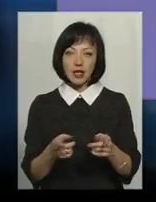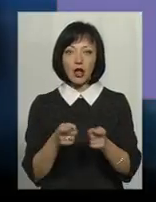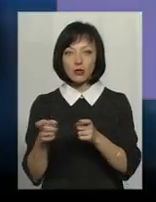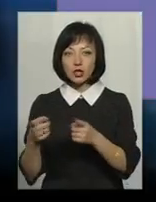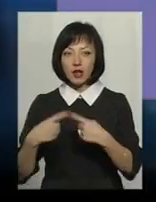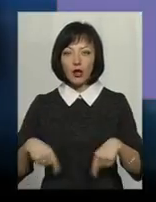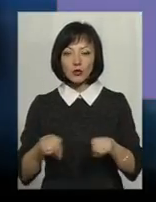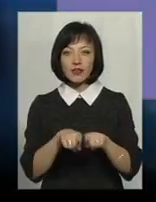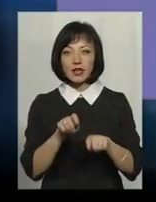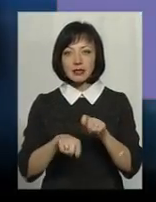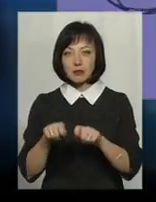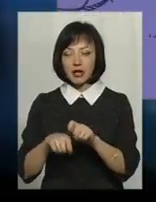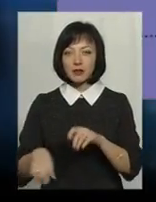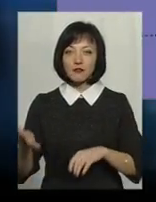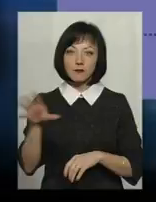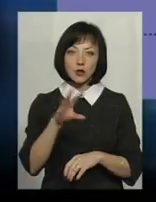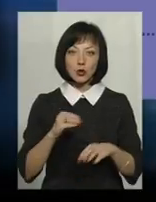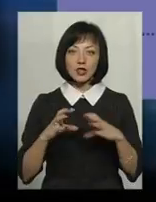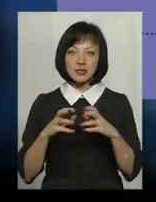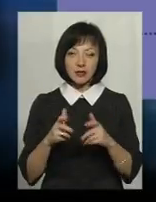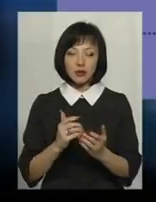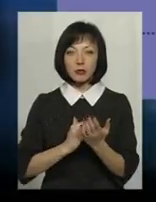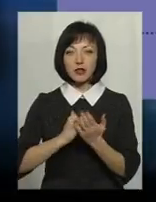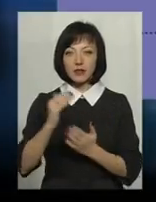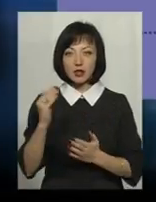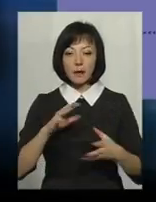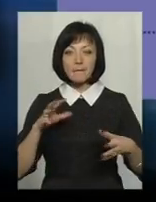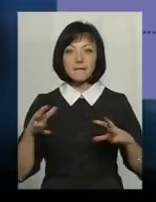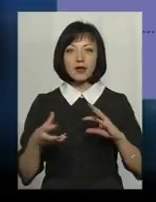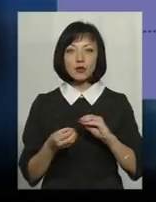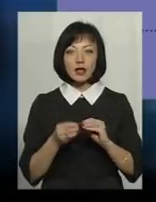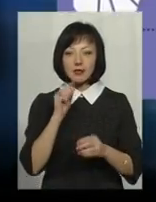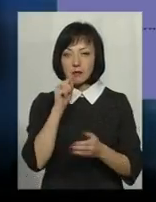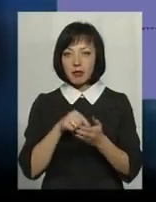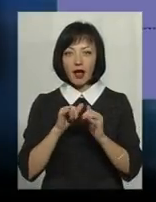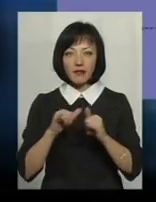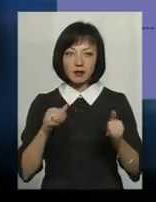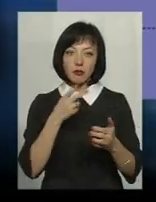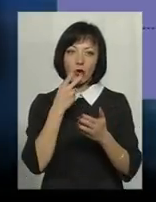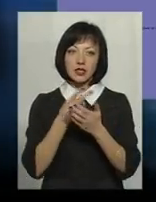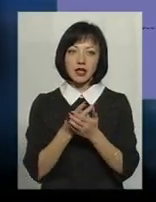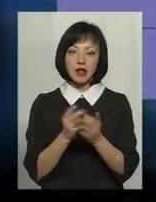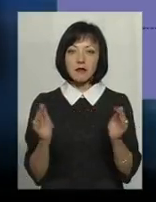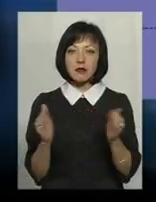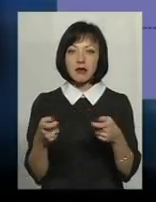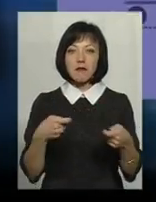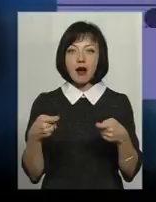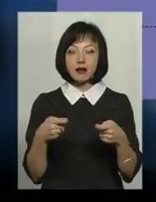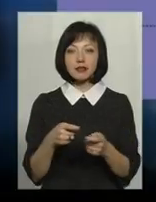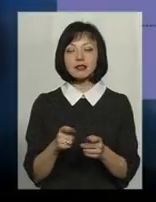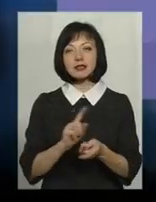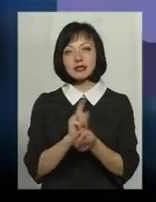галузевих експертів із усього світу, і вони підвищили продуктивність птахівництва. Показали міні-маркетам, як стати